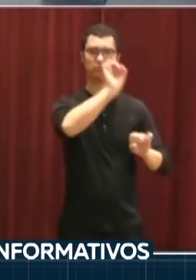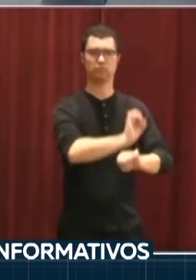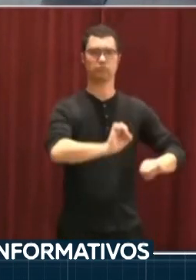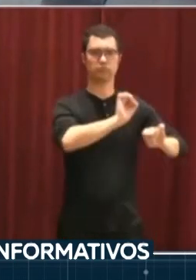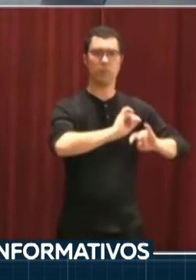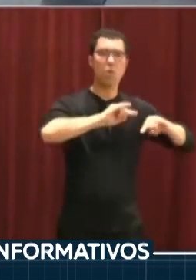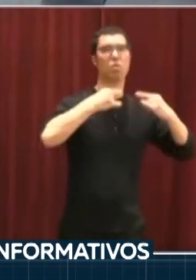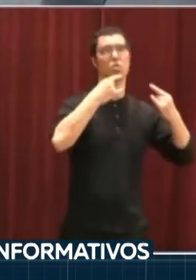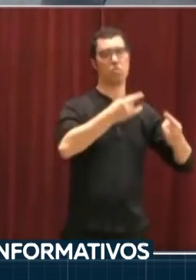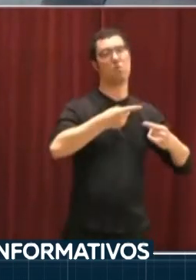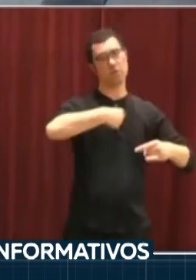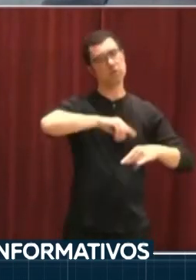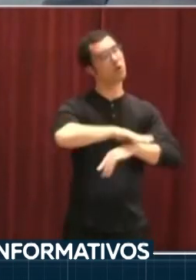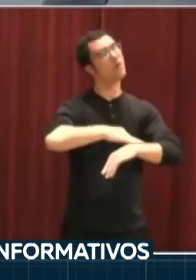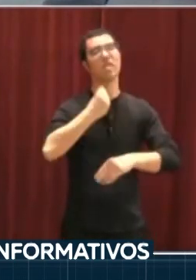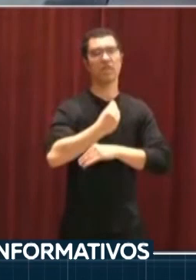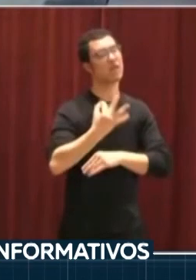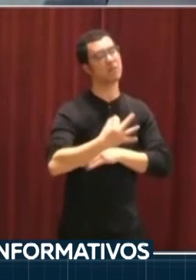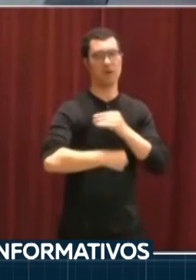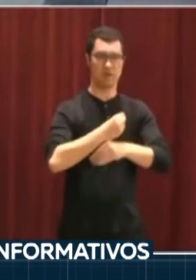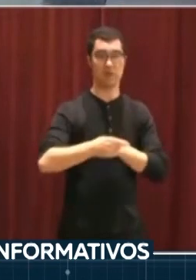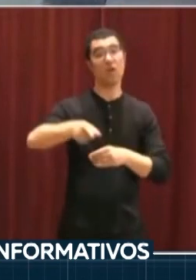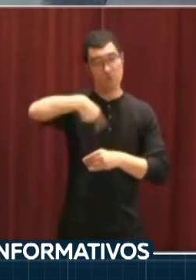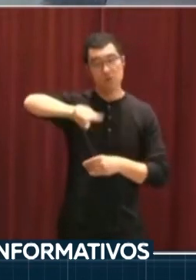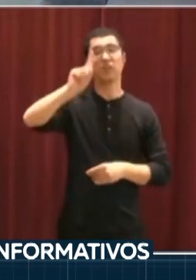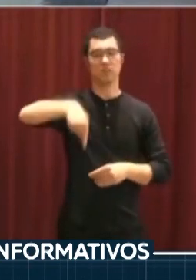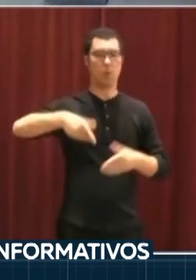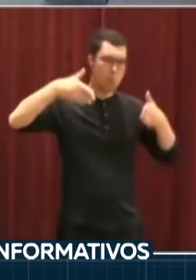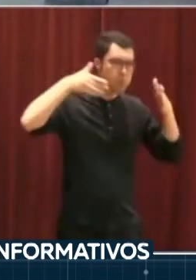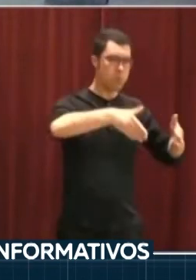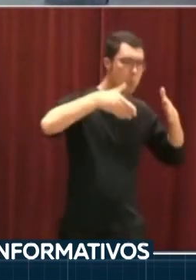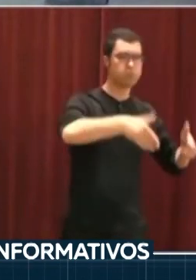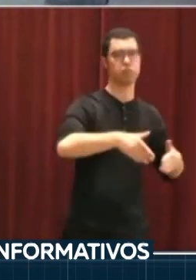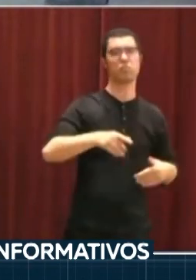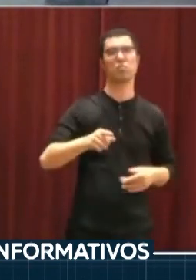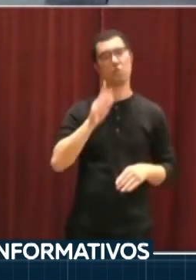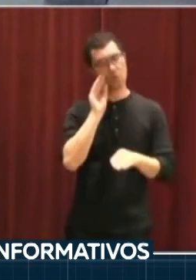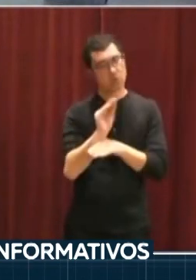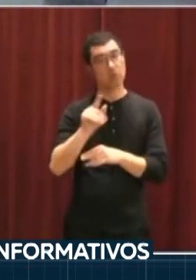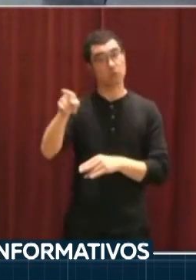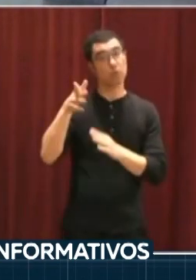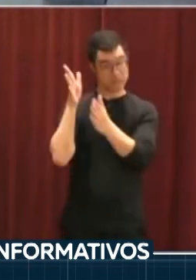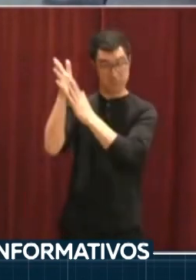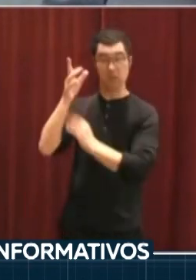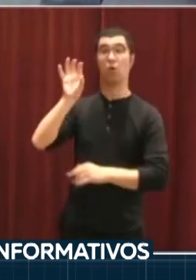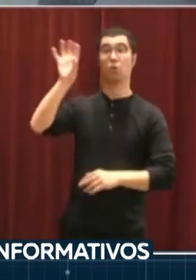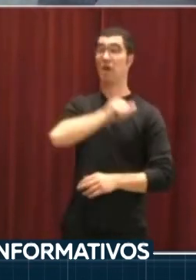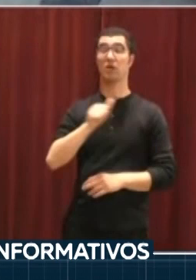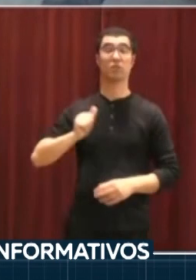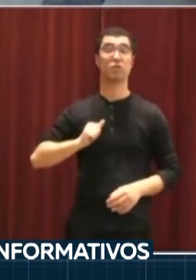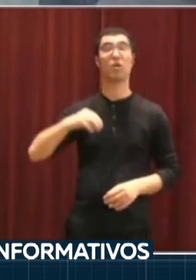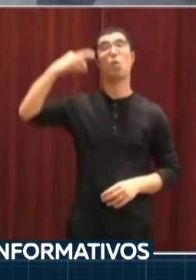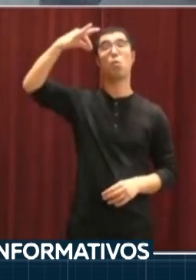més especial per part d'aquest govern i sobretot per part de vostès. Els hi podrem explicar que són l'única comunitat autònoma que ha